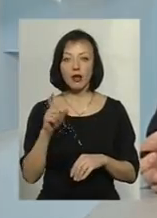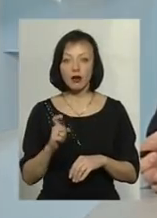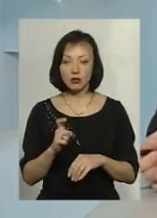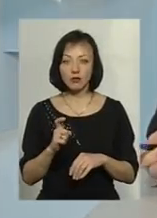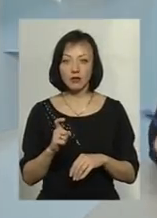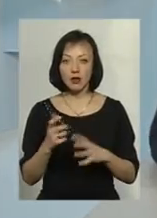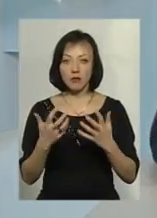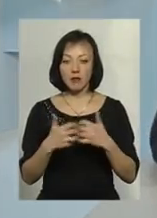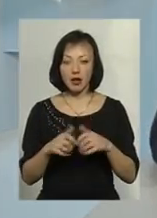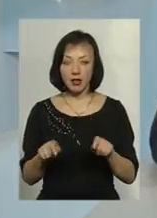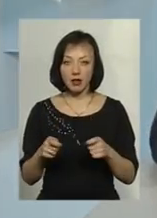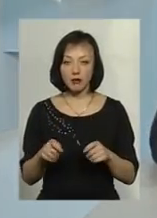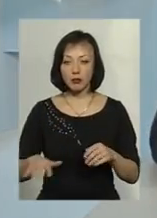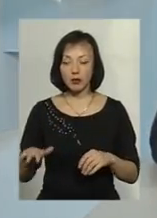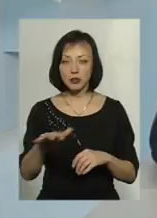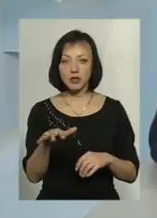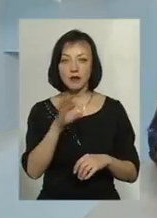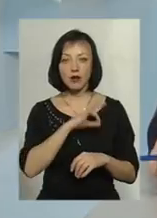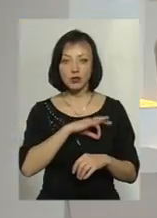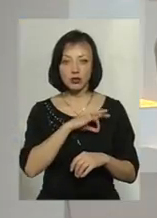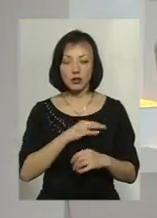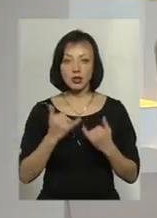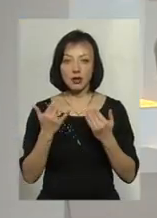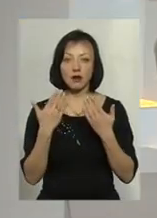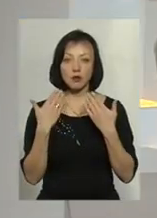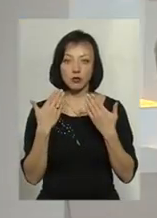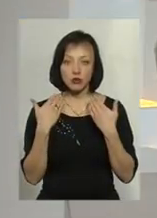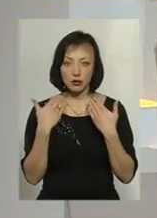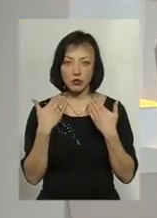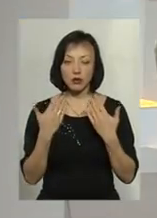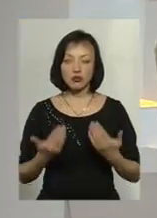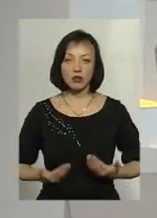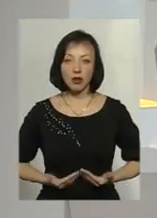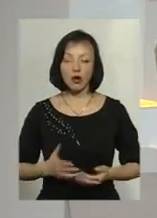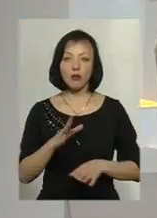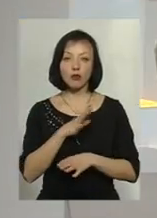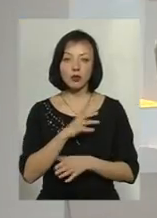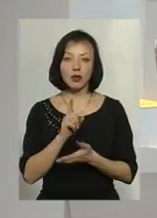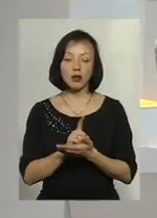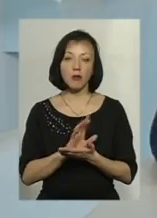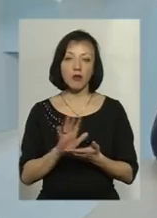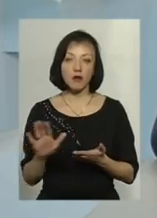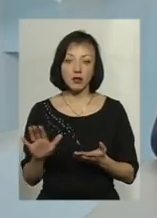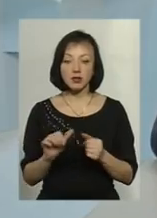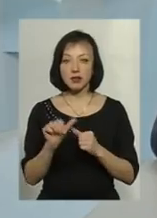в приміщенні, яке використовується для відпочинку, для житла, бути не повинні.